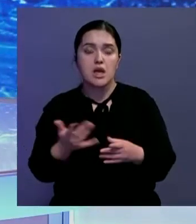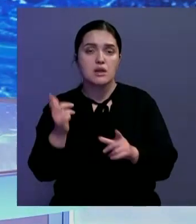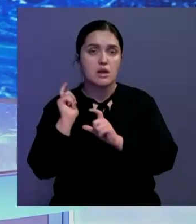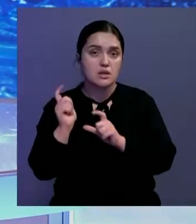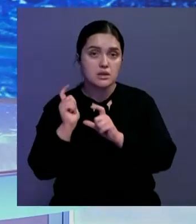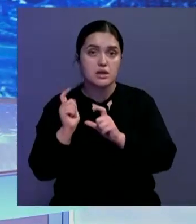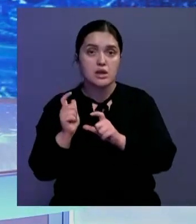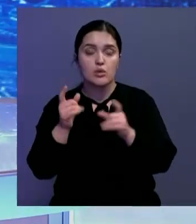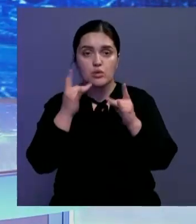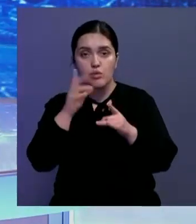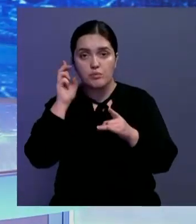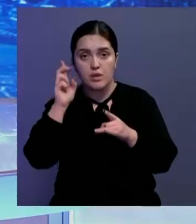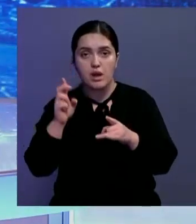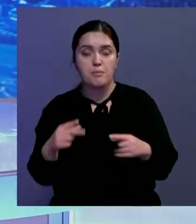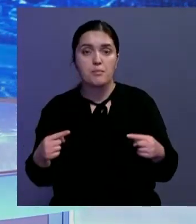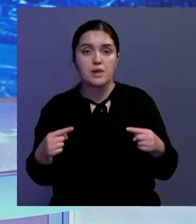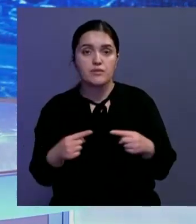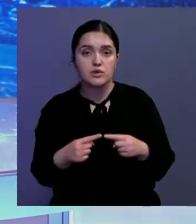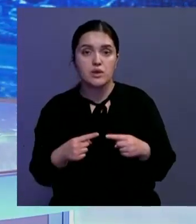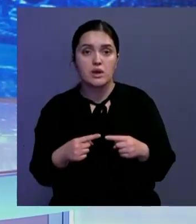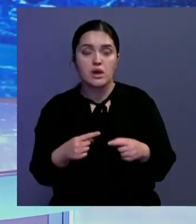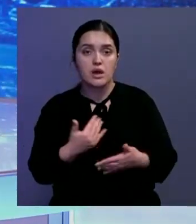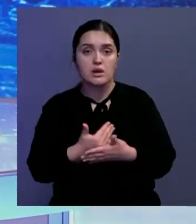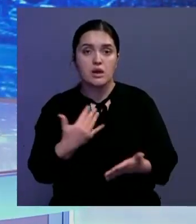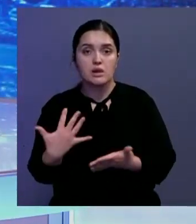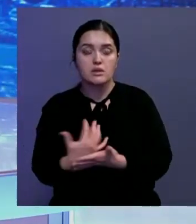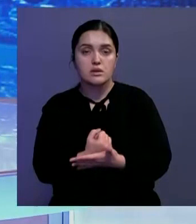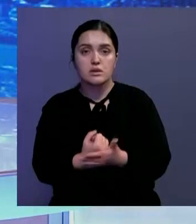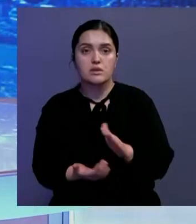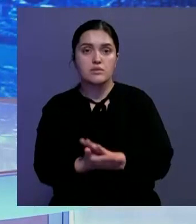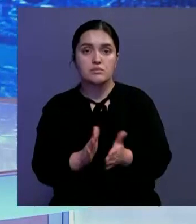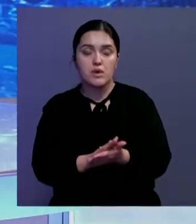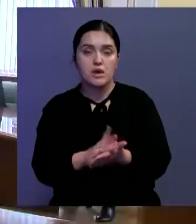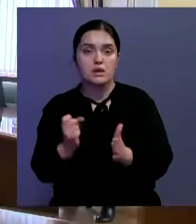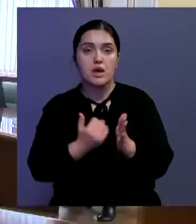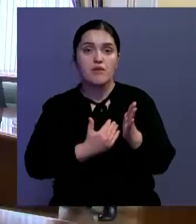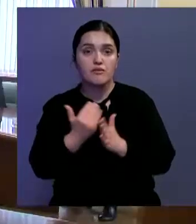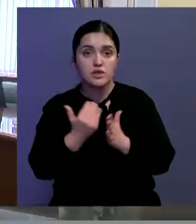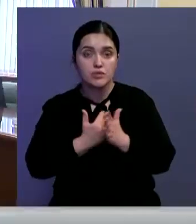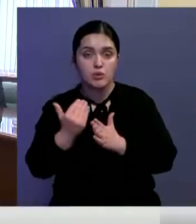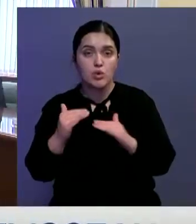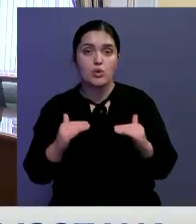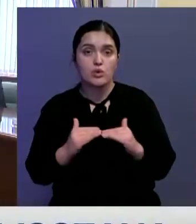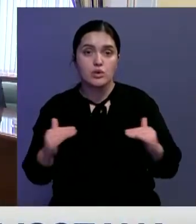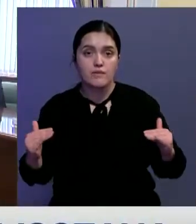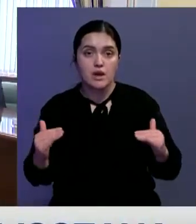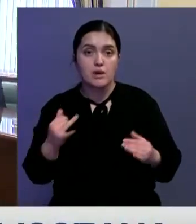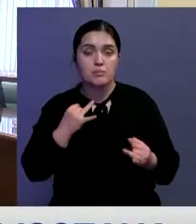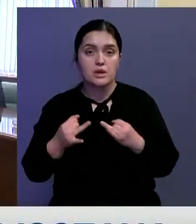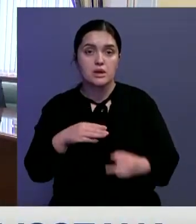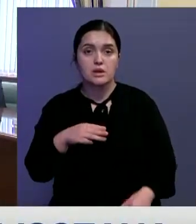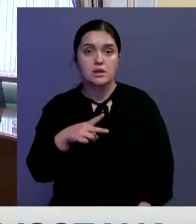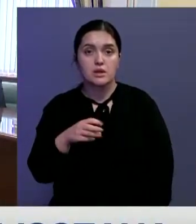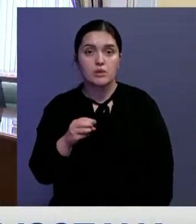транзитно-транспортной и культурно-гуманитарной сферах подтверждена приверженность ранее достигнутым договоренностям на высшем и высоком уровнях.